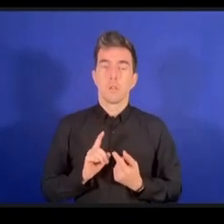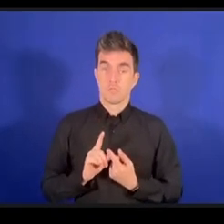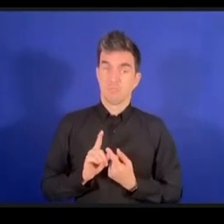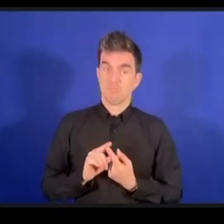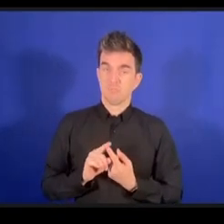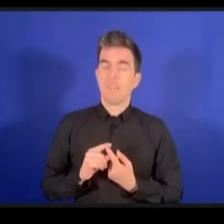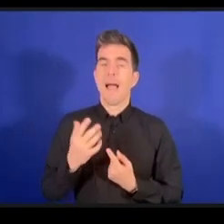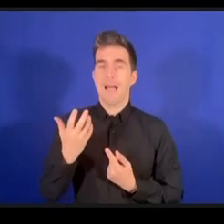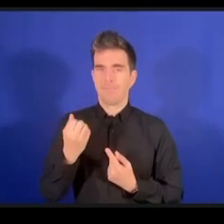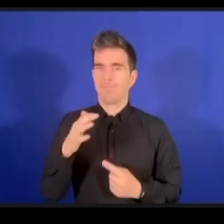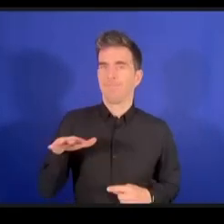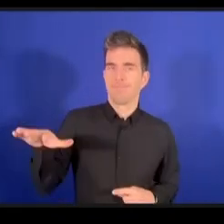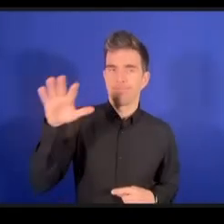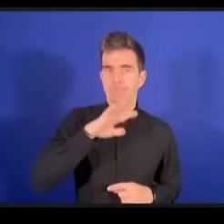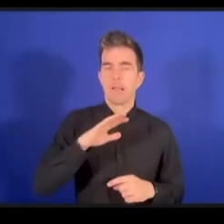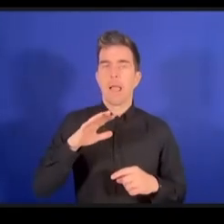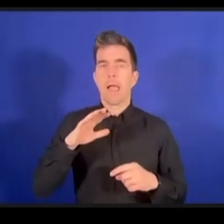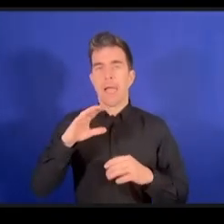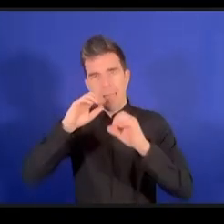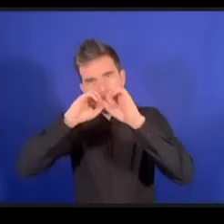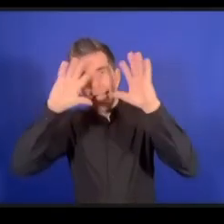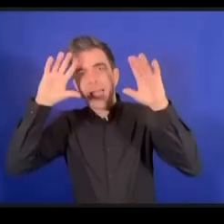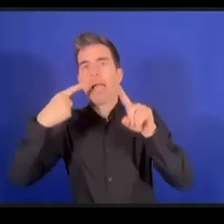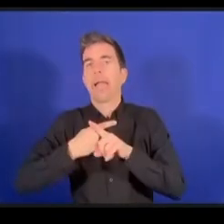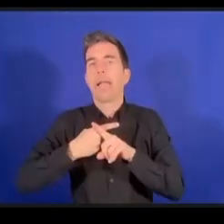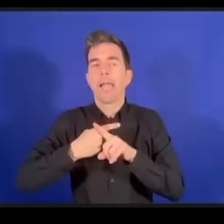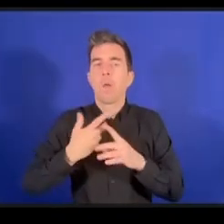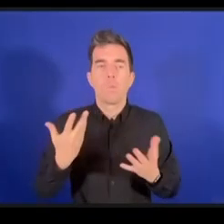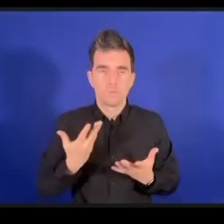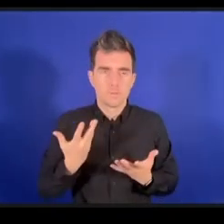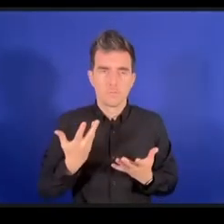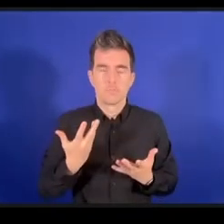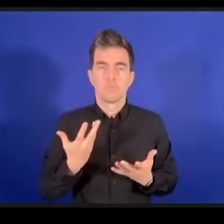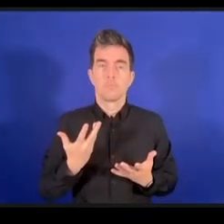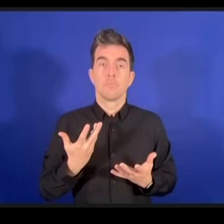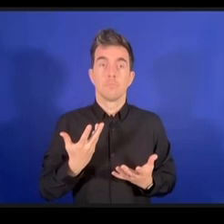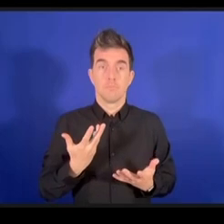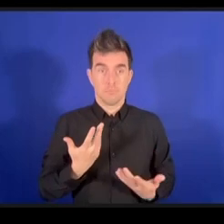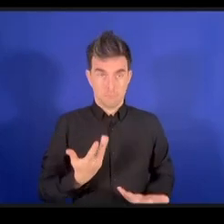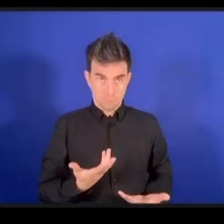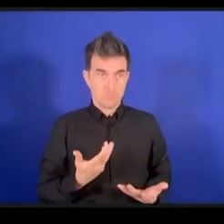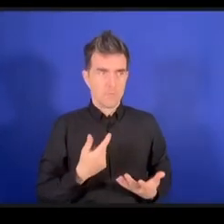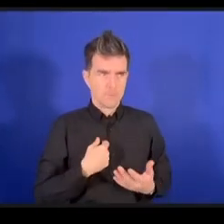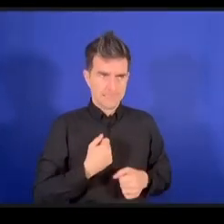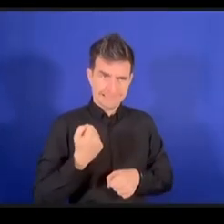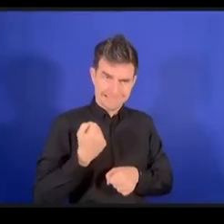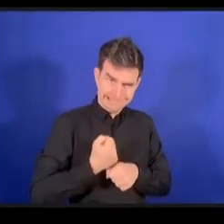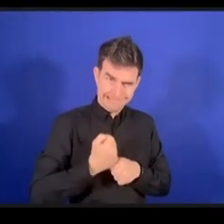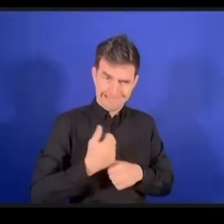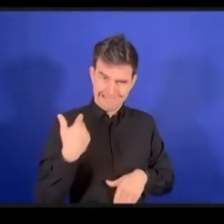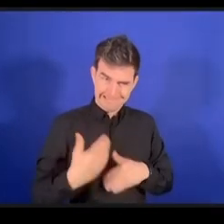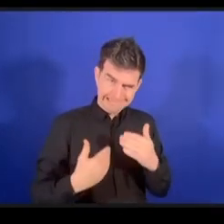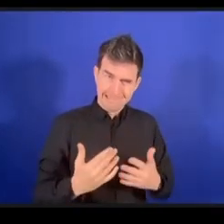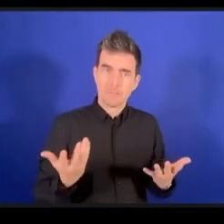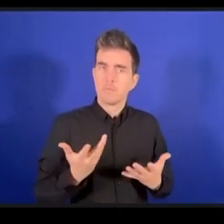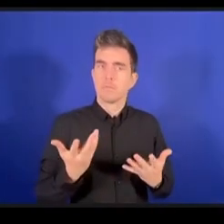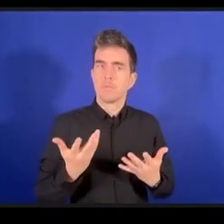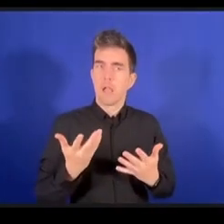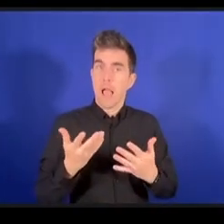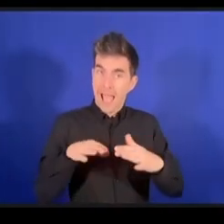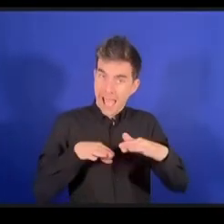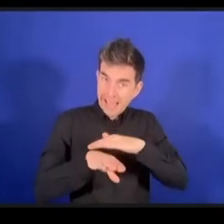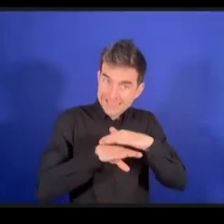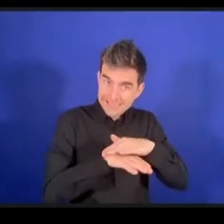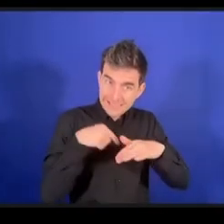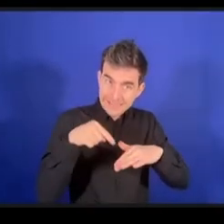هناك اعتقاد خاطئ بأنه إذا ما كان هناك عمل تم